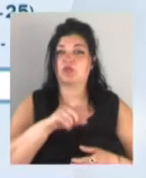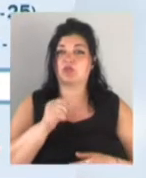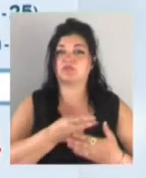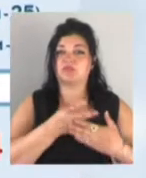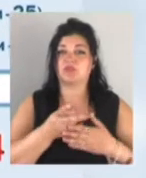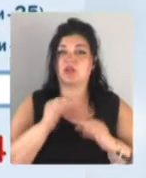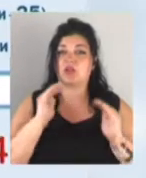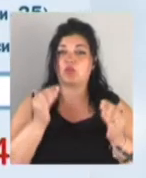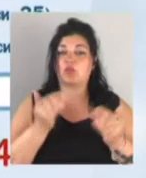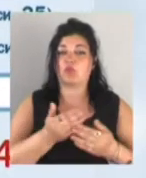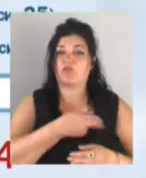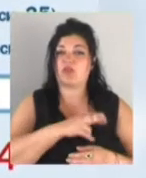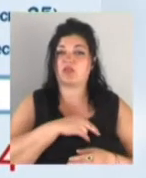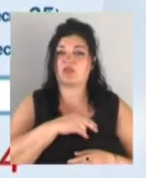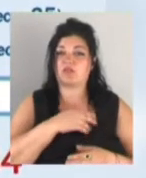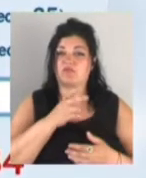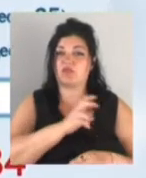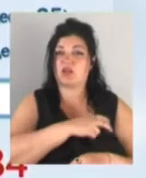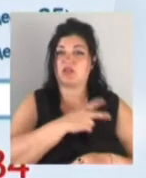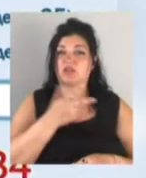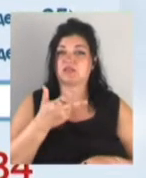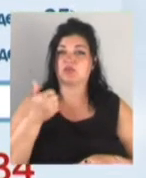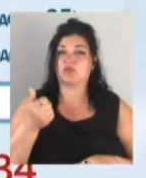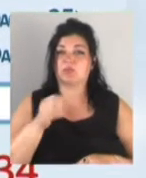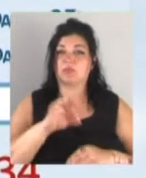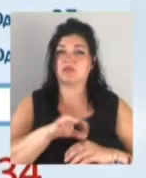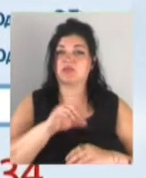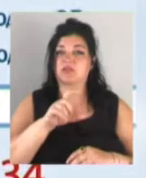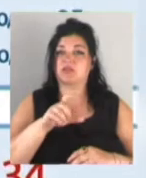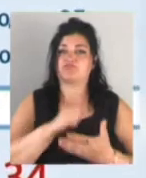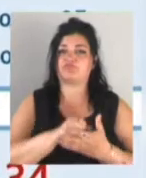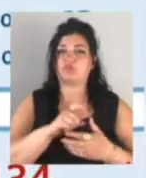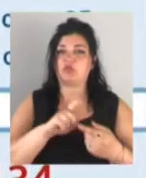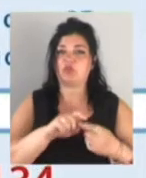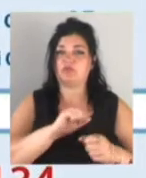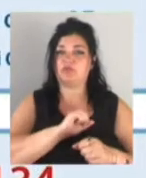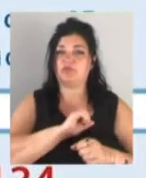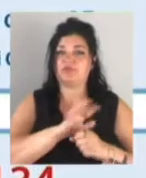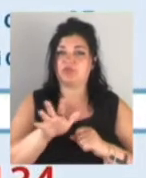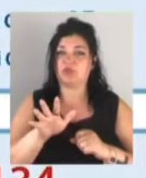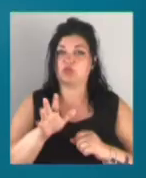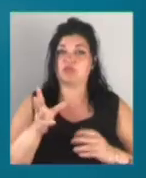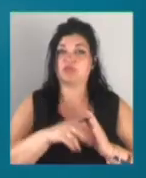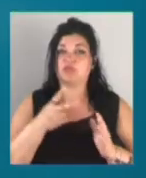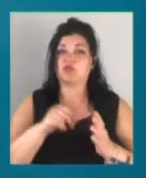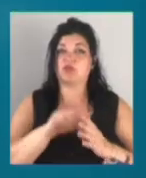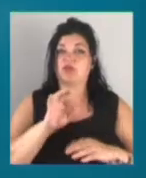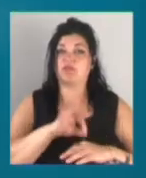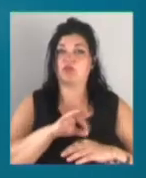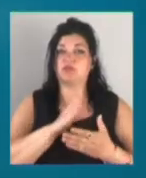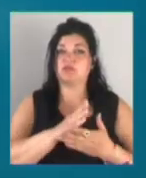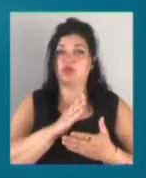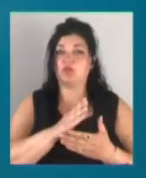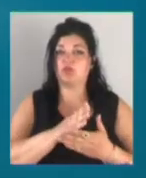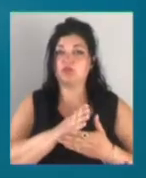міській інфекційній лікарні перебуває 31 пацієнт з підтвердженим діагнозом ковід-19. З них 26 хворих знаходяться у